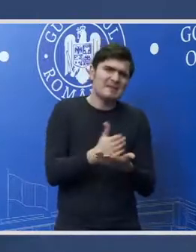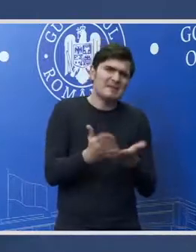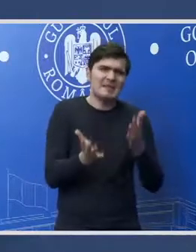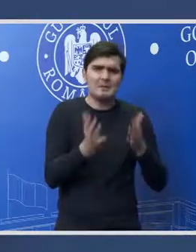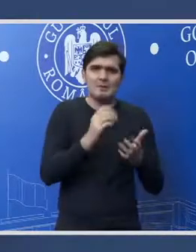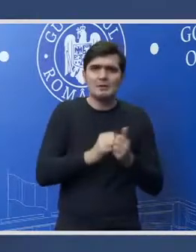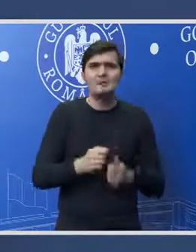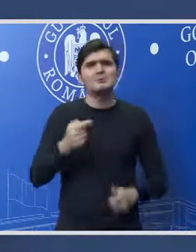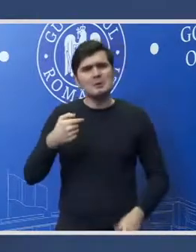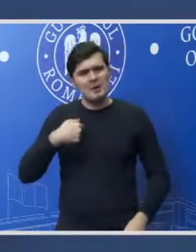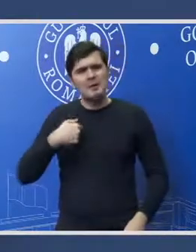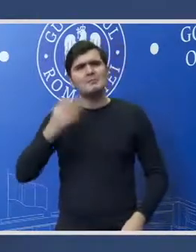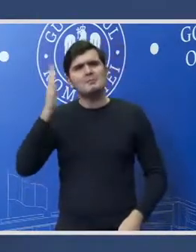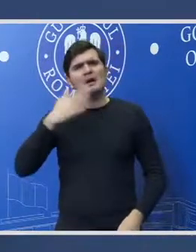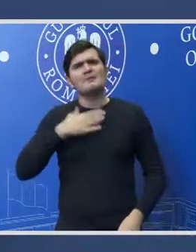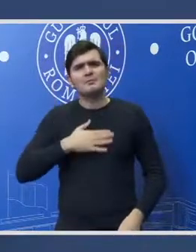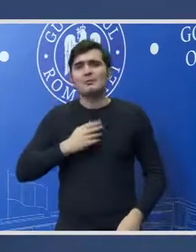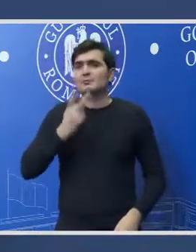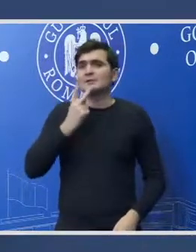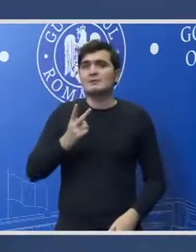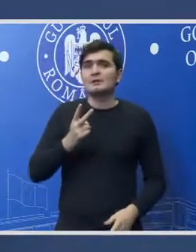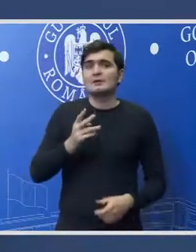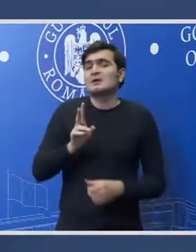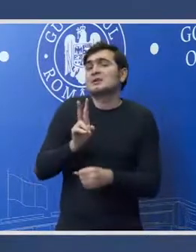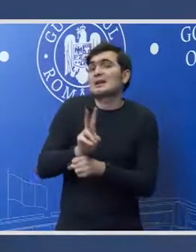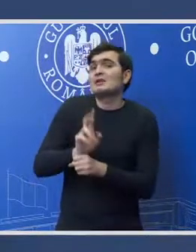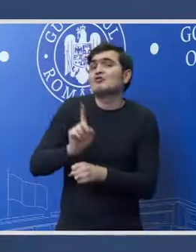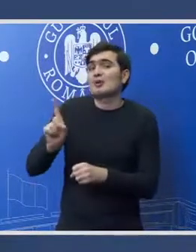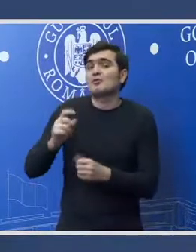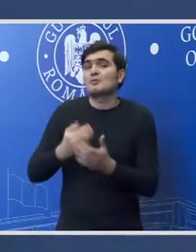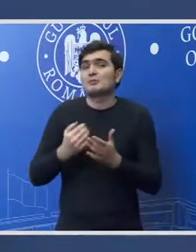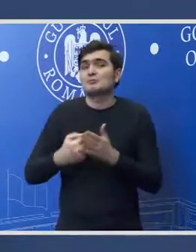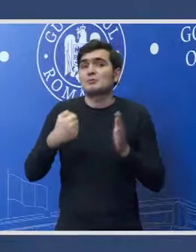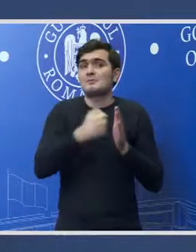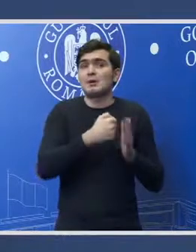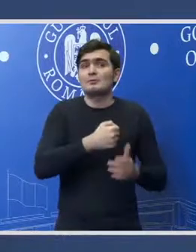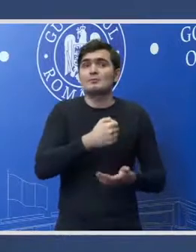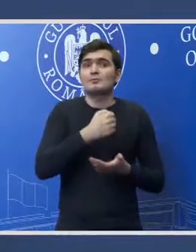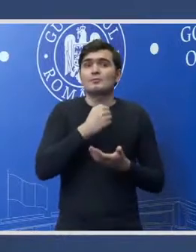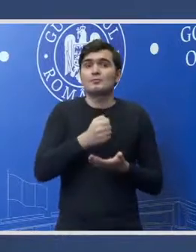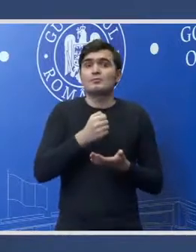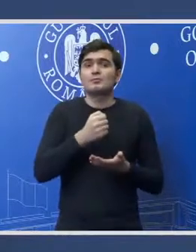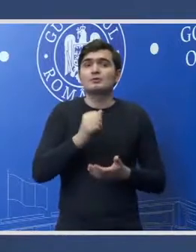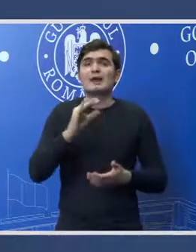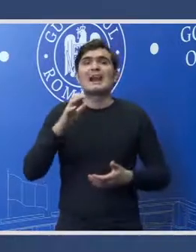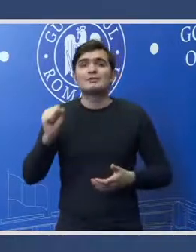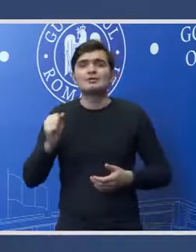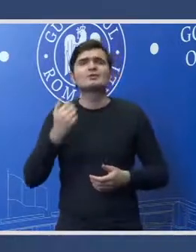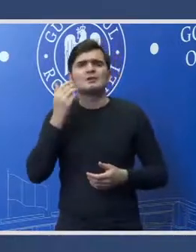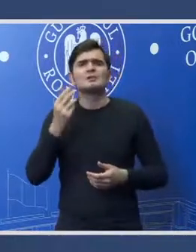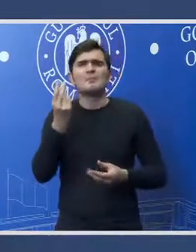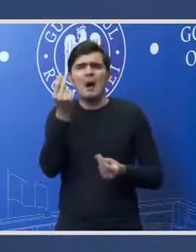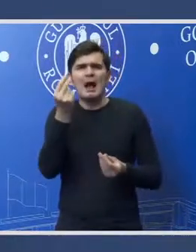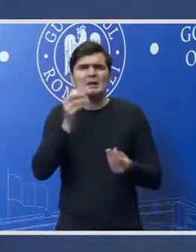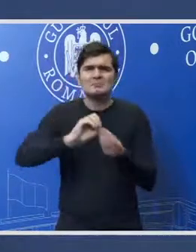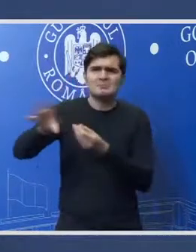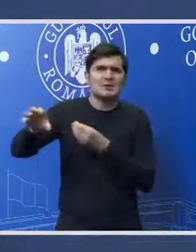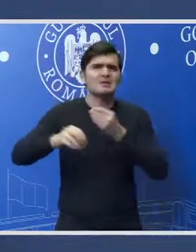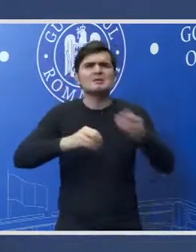să văd și această grijă pentru impactul bugetar al Consiliului Economic Social atunci când se aruncau bani în stânga și dreapta